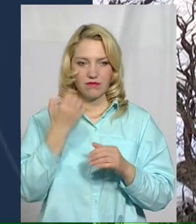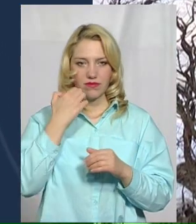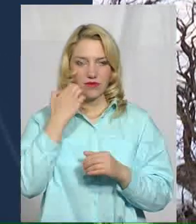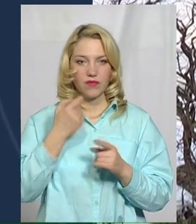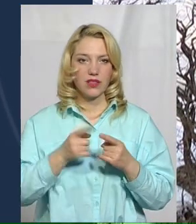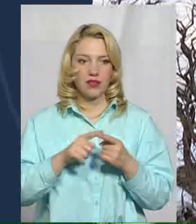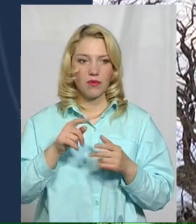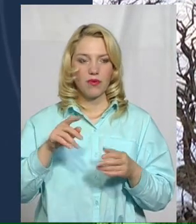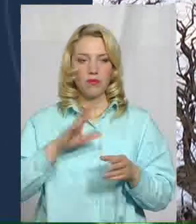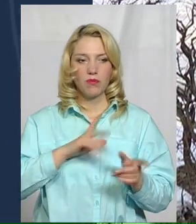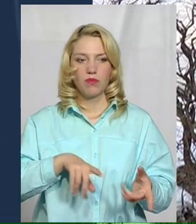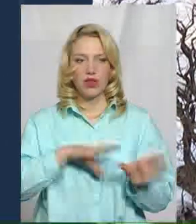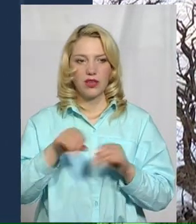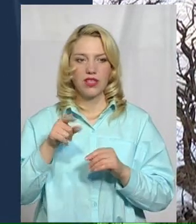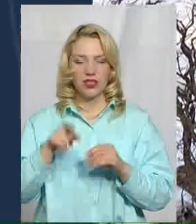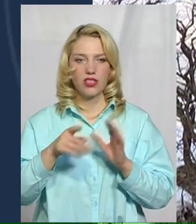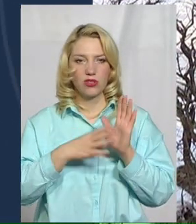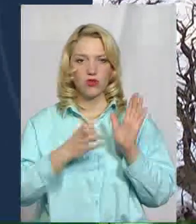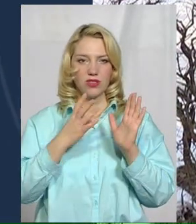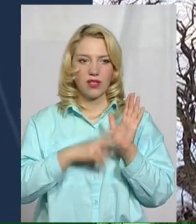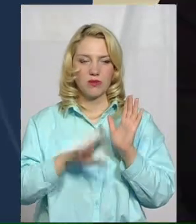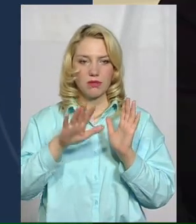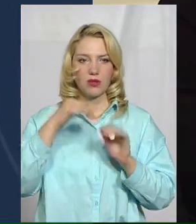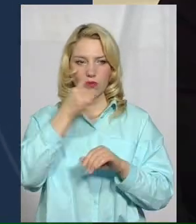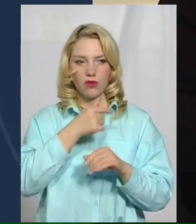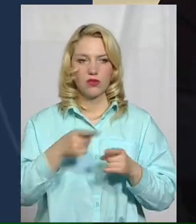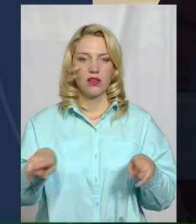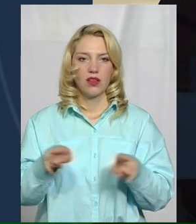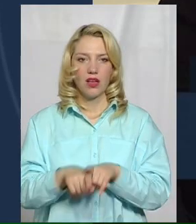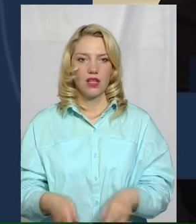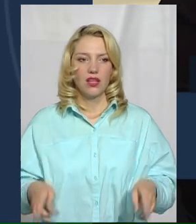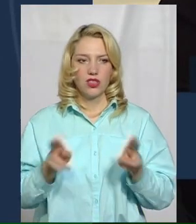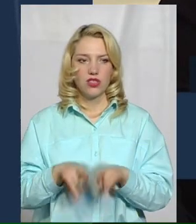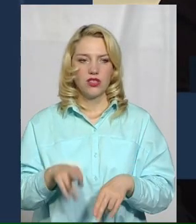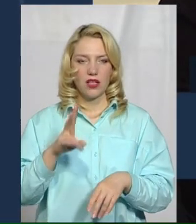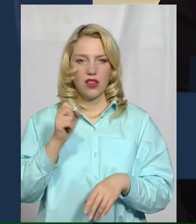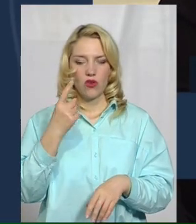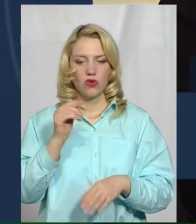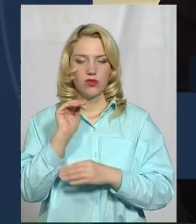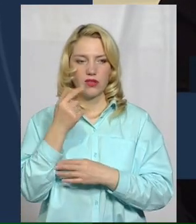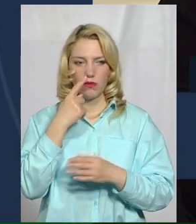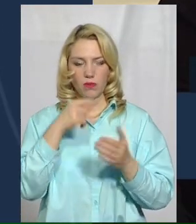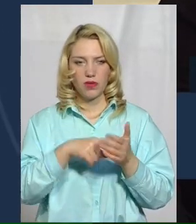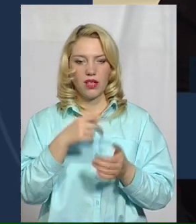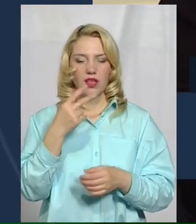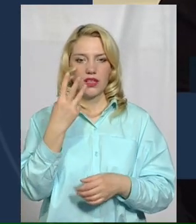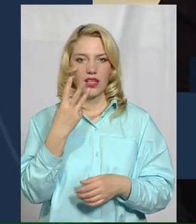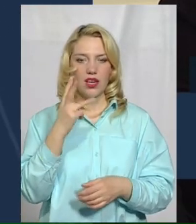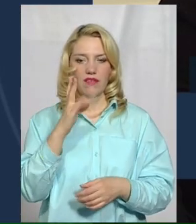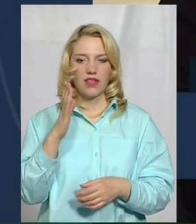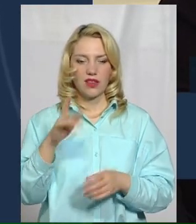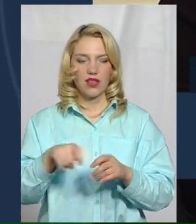1985 році. І так і залишилася тут. На одну дитину припадає 3 метри квадратних, при